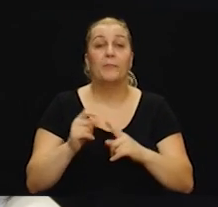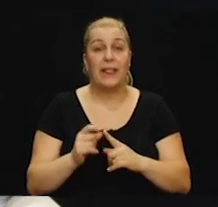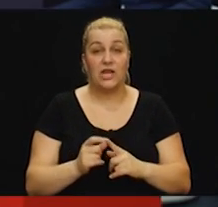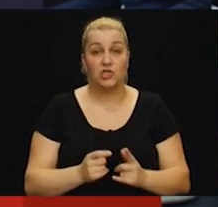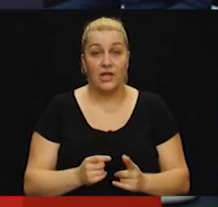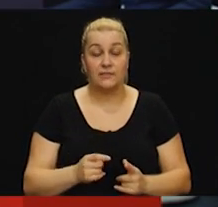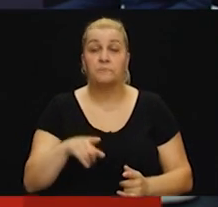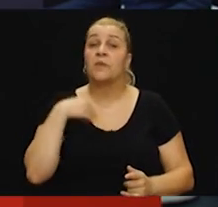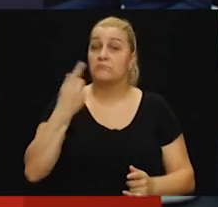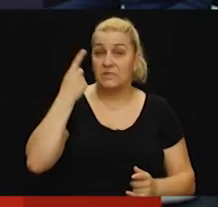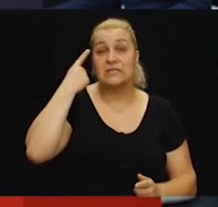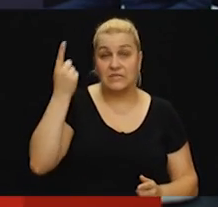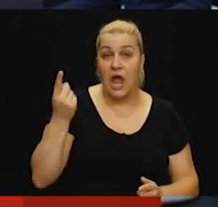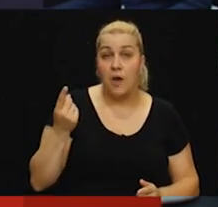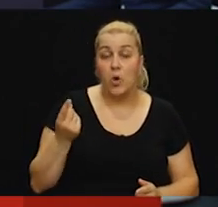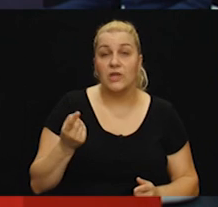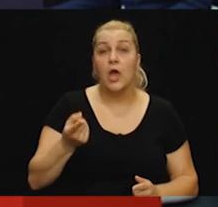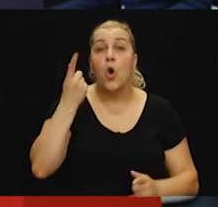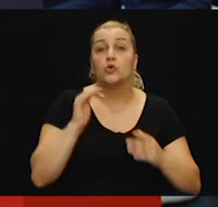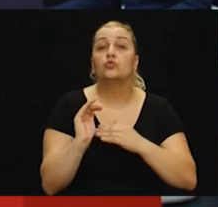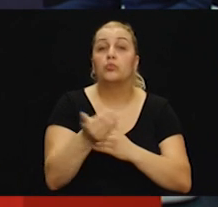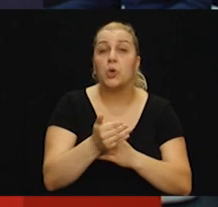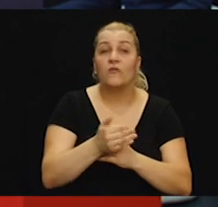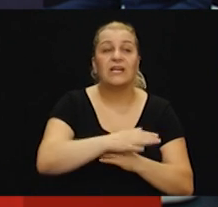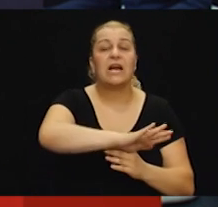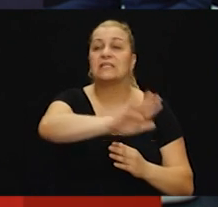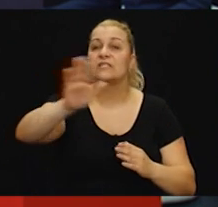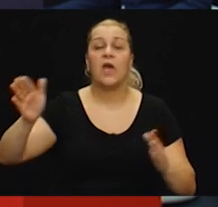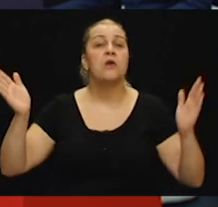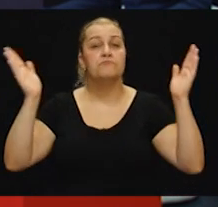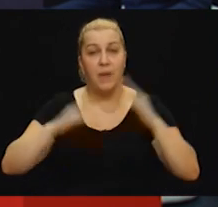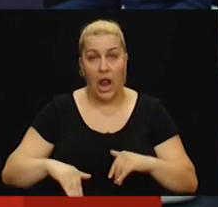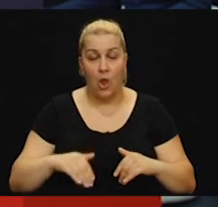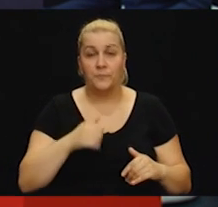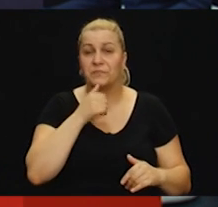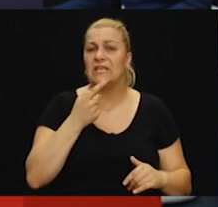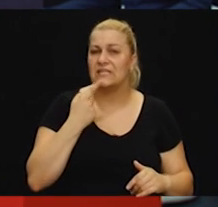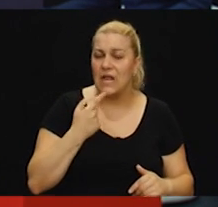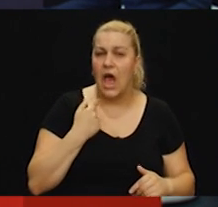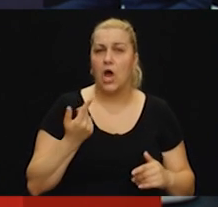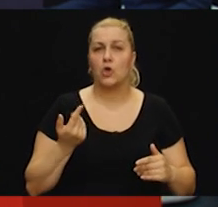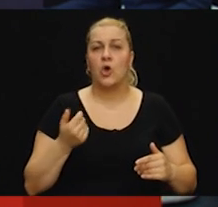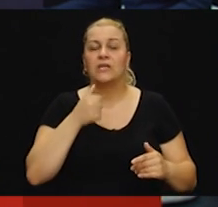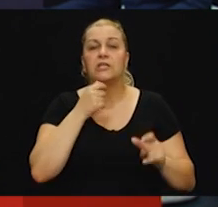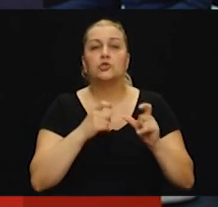ulaz u Pelješac. Mi znajdemo da je od Dubrovnika sve palo i slano i